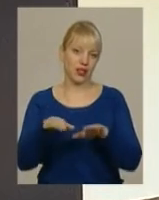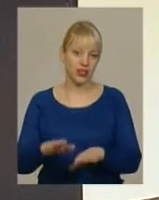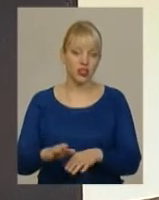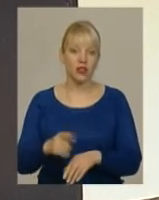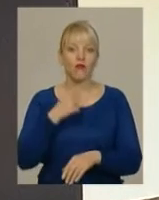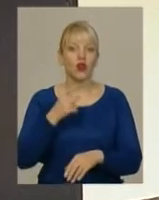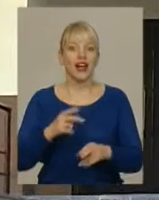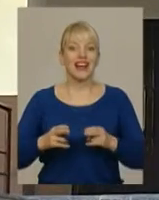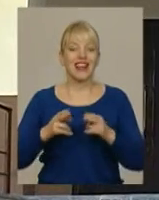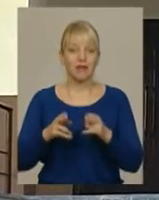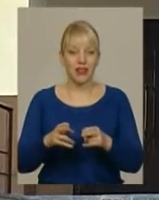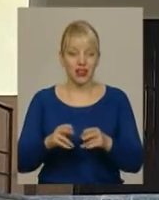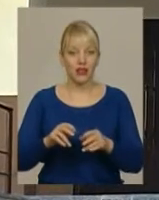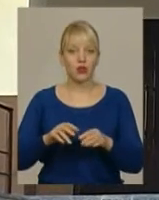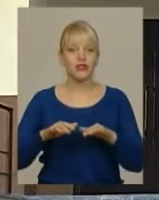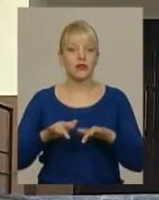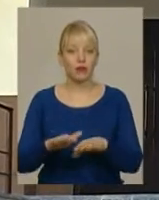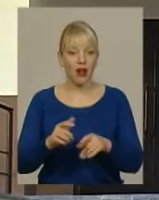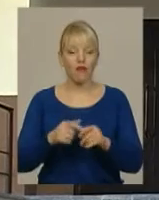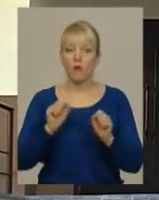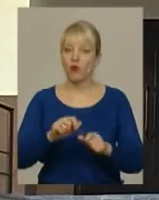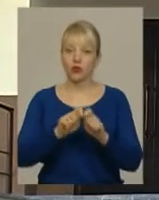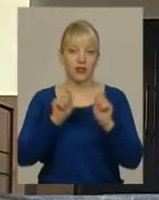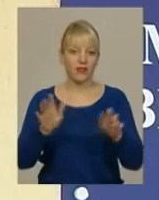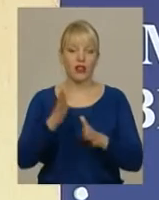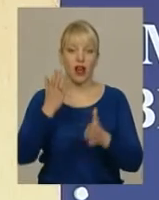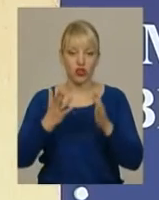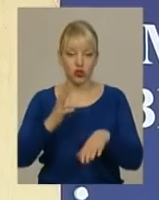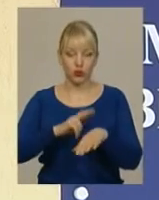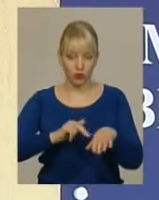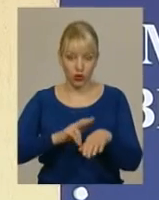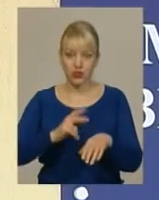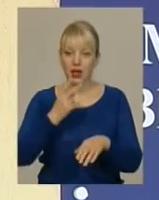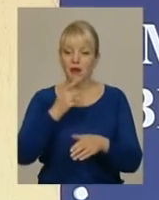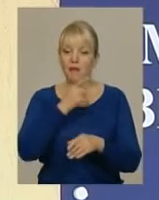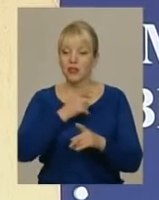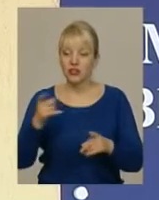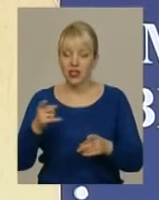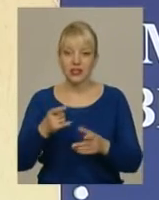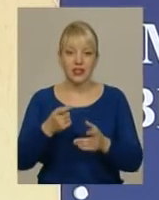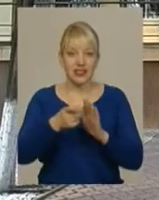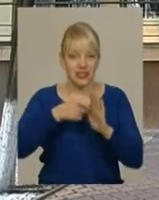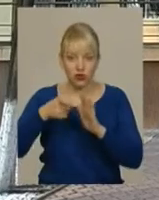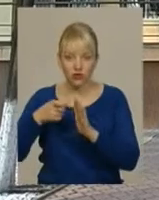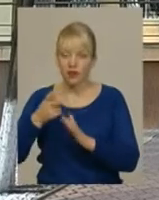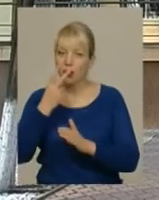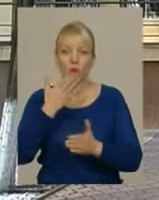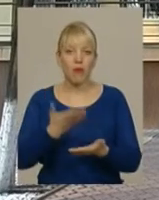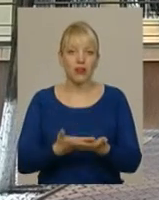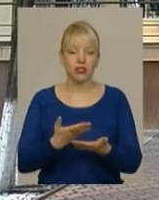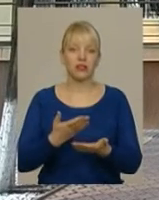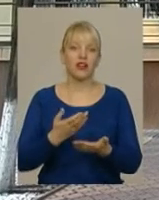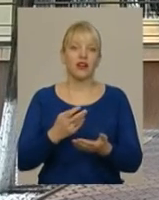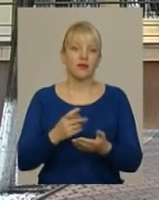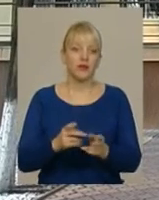можуть не відкрити, якщо правоохоронці на місці події під час з'ясування обставин не побачать складу злочину. Надія Драганчук, Юрій Чорний, Іван